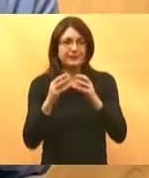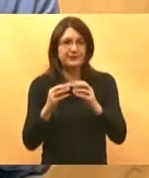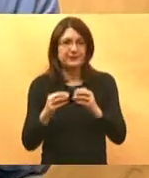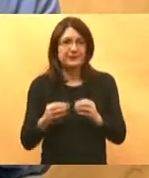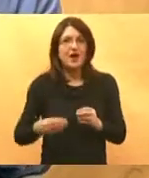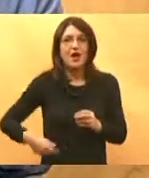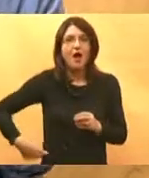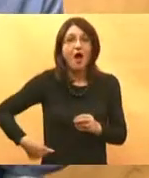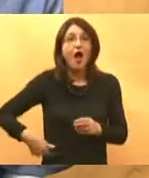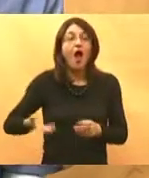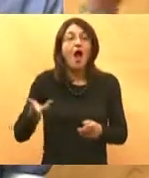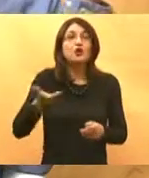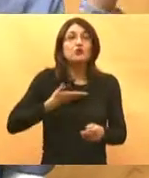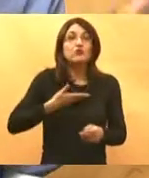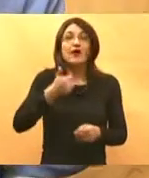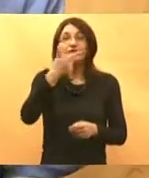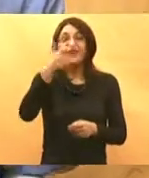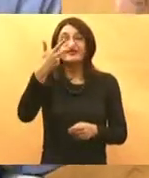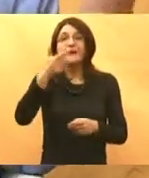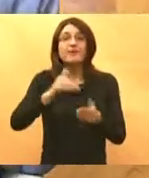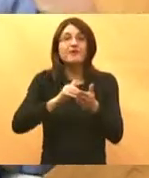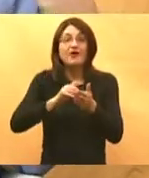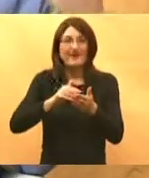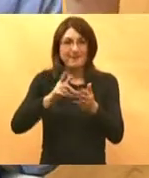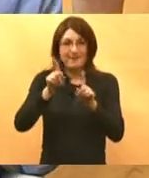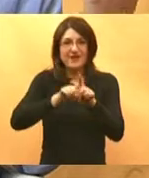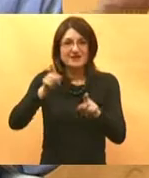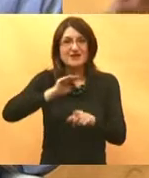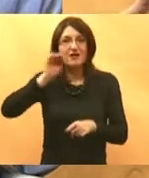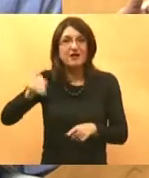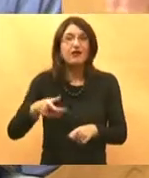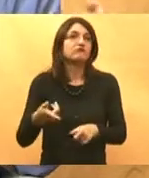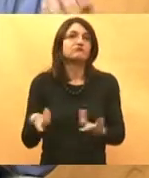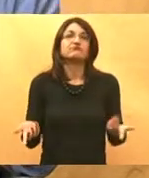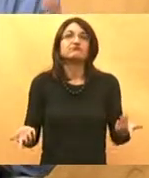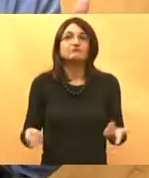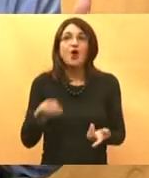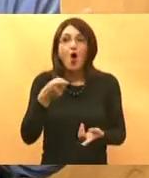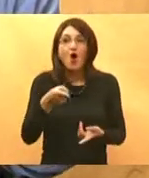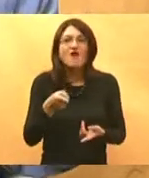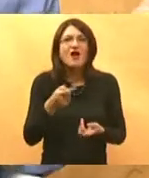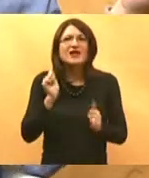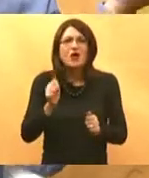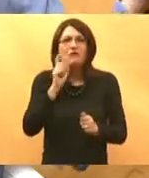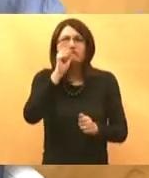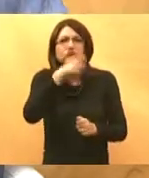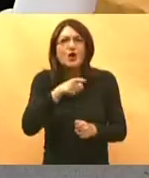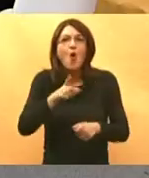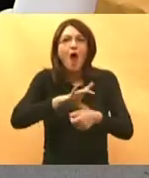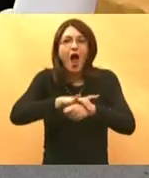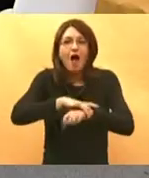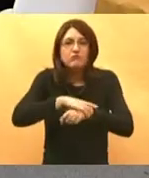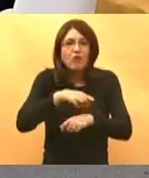išijasom. Dok on dođe na red to će viš stara pjesma biti i ono što recimo pomeni je jedan ideal ali bi bio za taka bolna stanja da u ambulanti